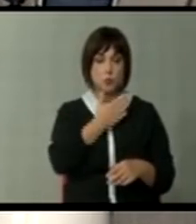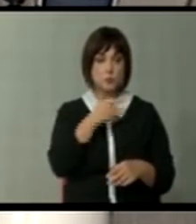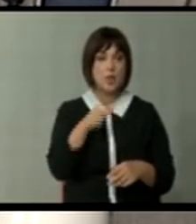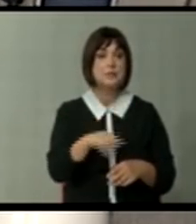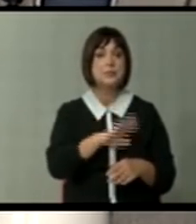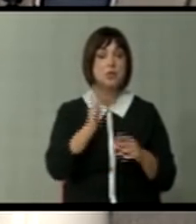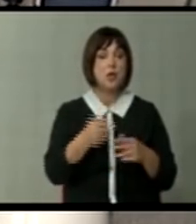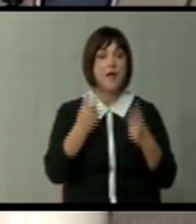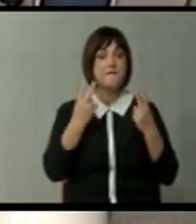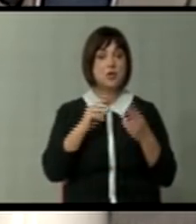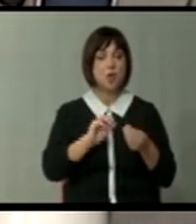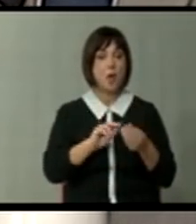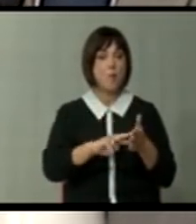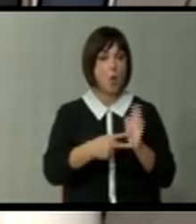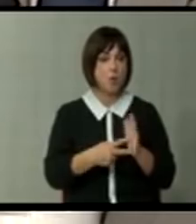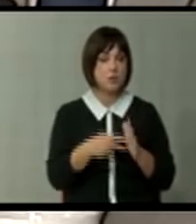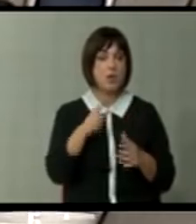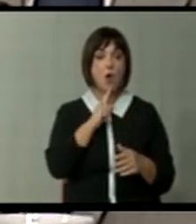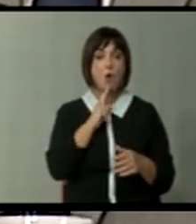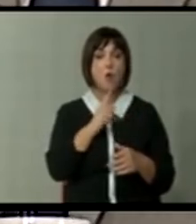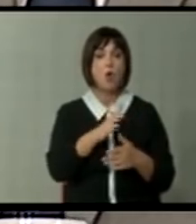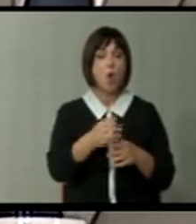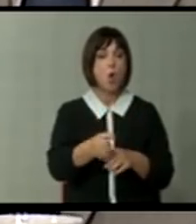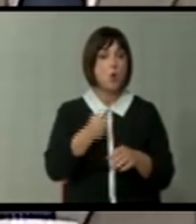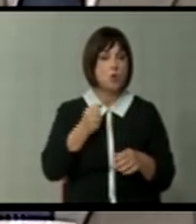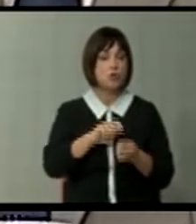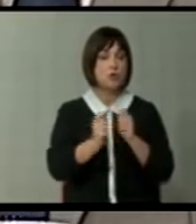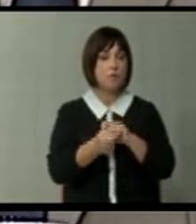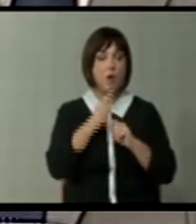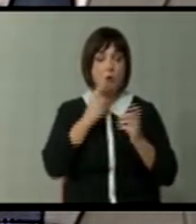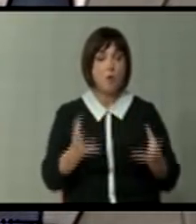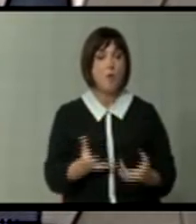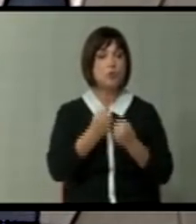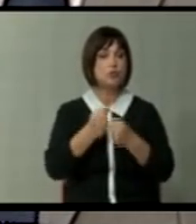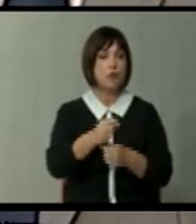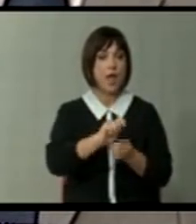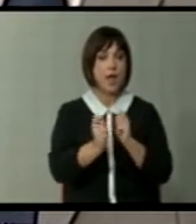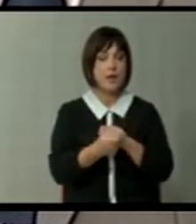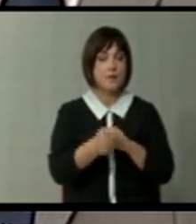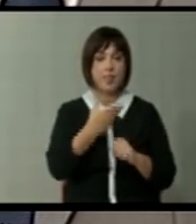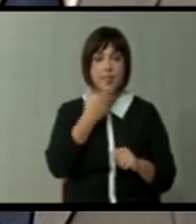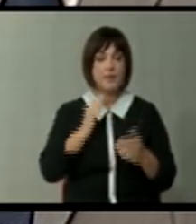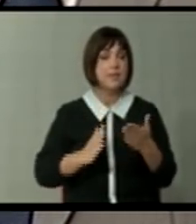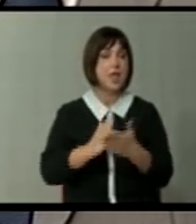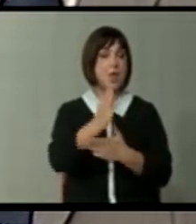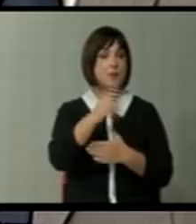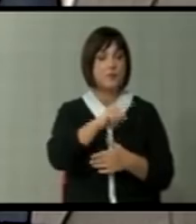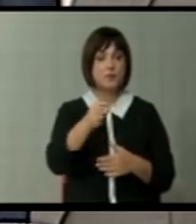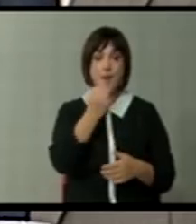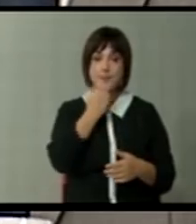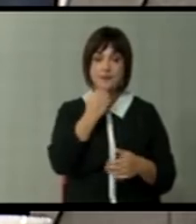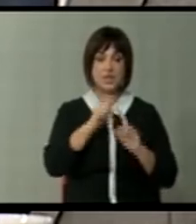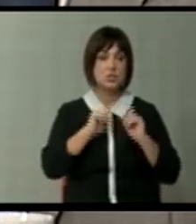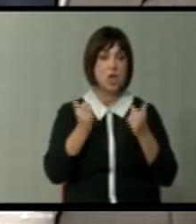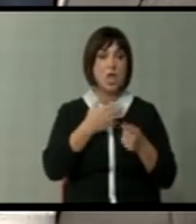Се додека ни е важна политиката и тоа кој кочи реформи, а кој поддржува реформи, нема да напредуваме. Се додека во приватниот